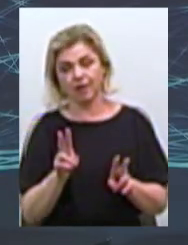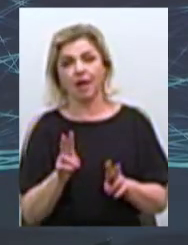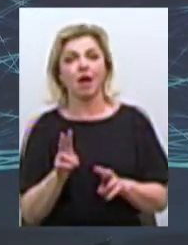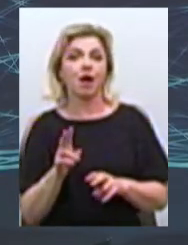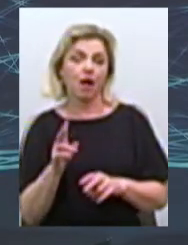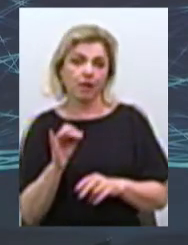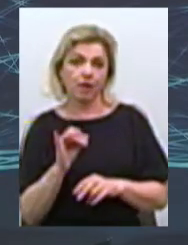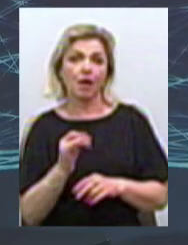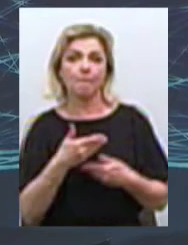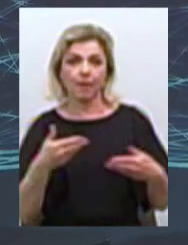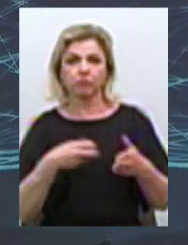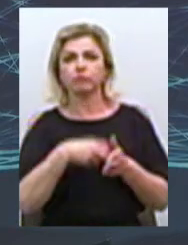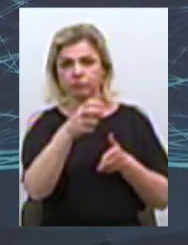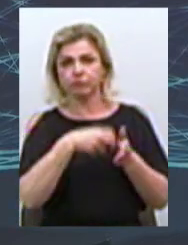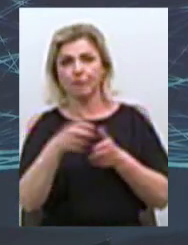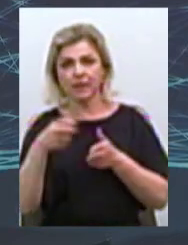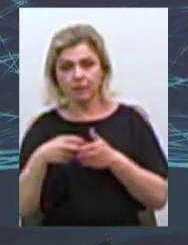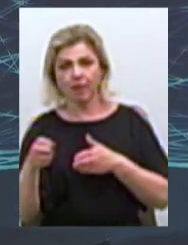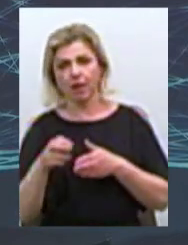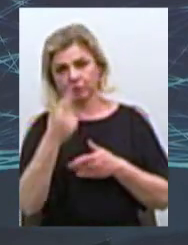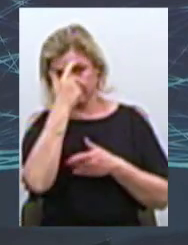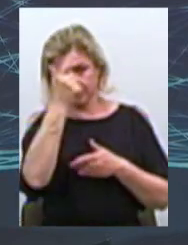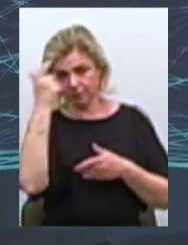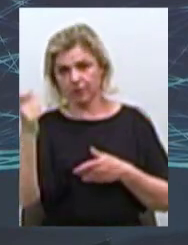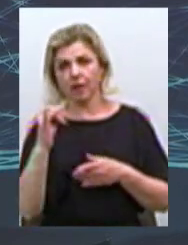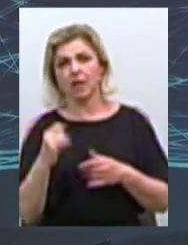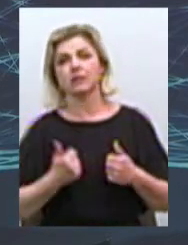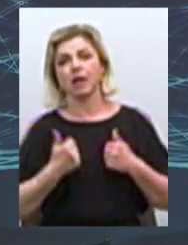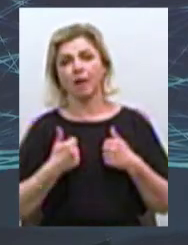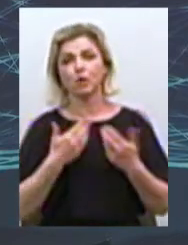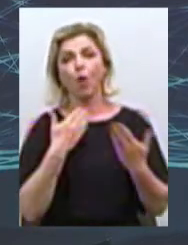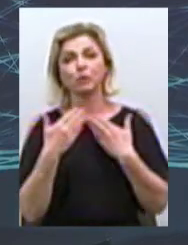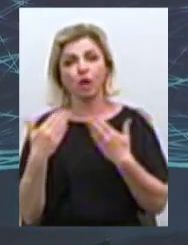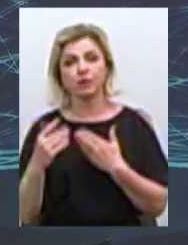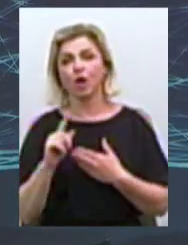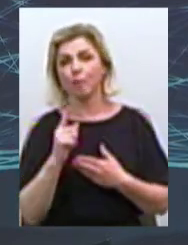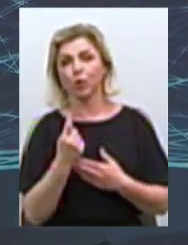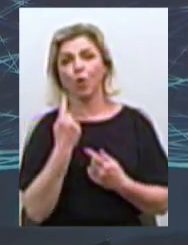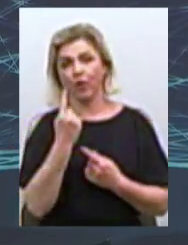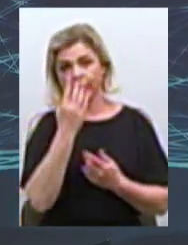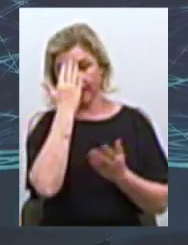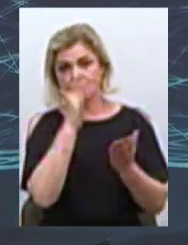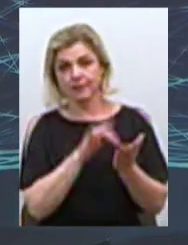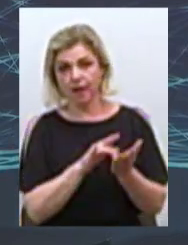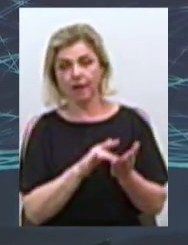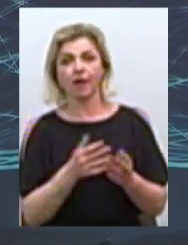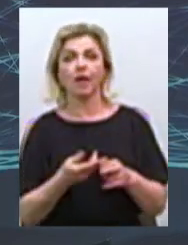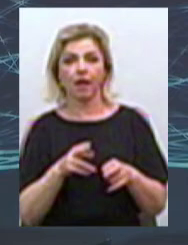При тому, що ми розсилаємо письма і спробуємо спілкуватися, тому що одна ціль – це